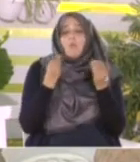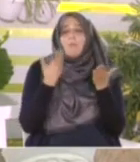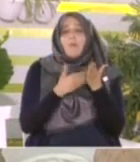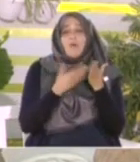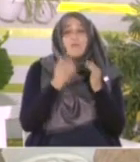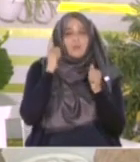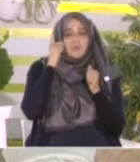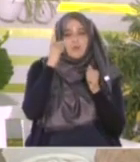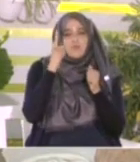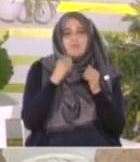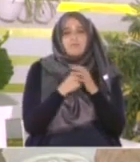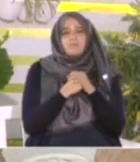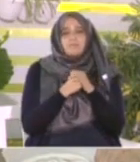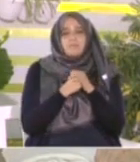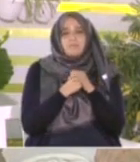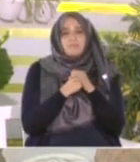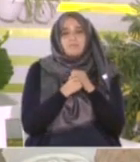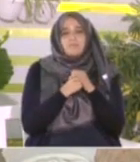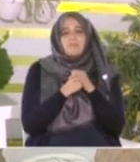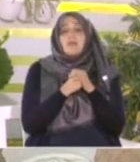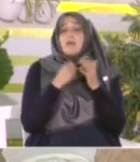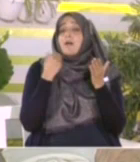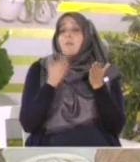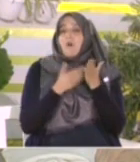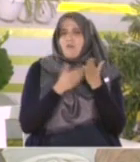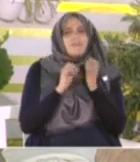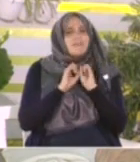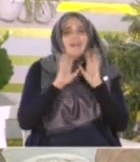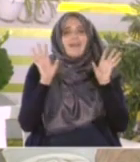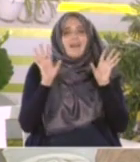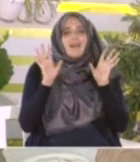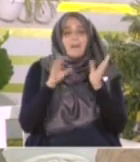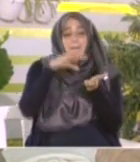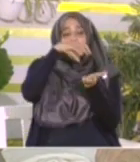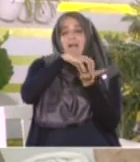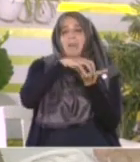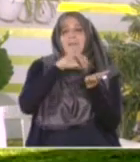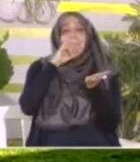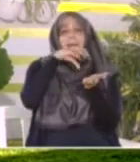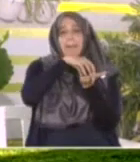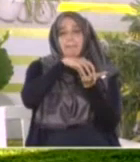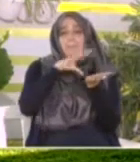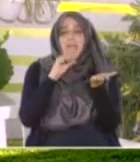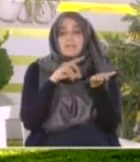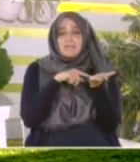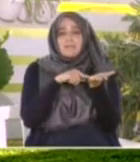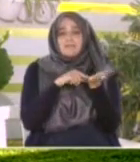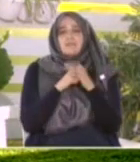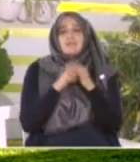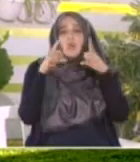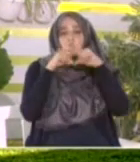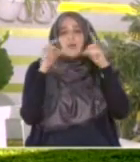وجل فيه آيات بينات مقام إبراهيم في صورة